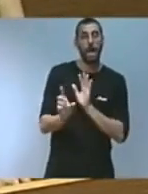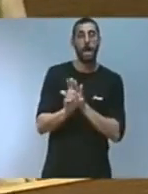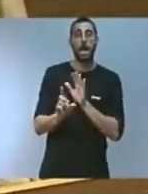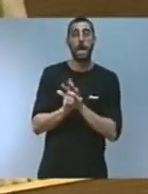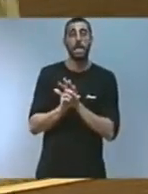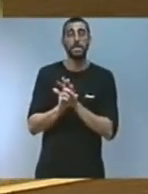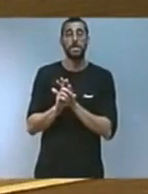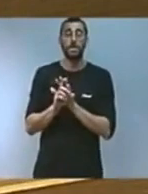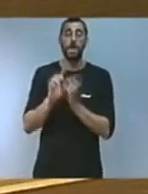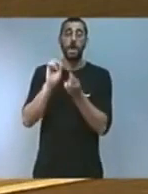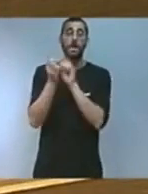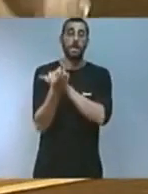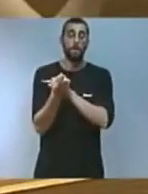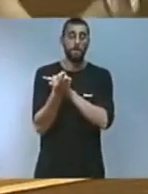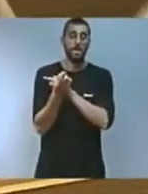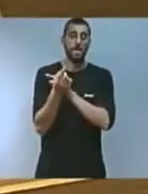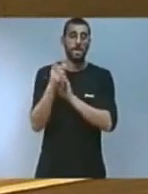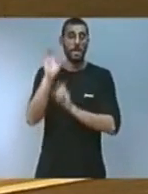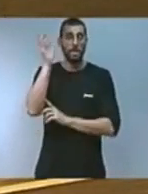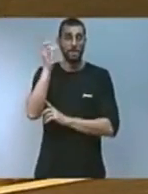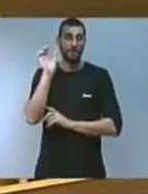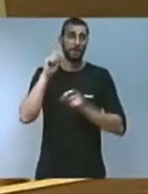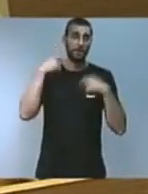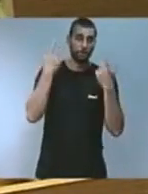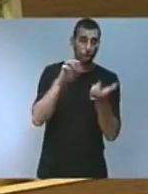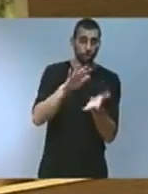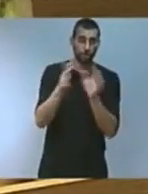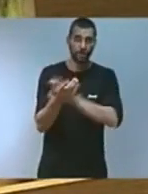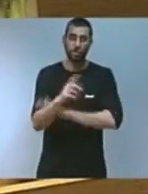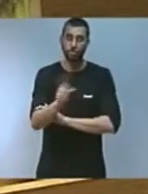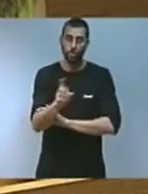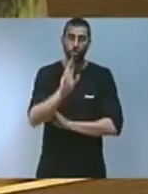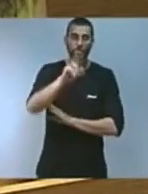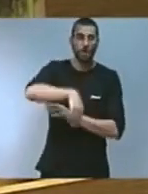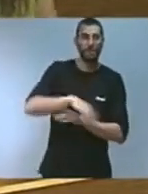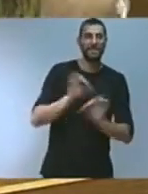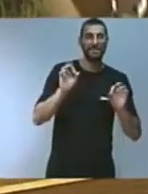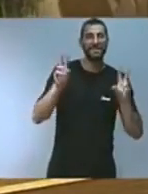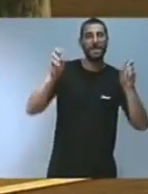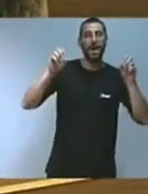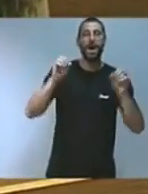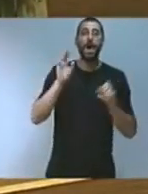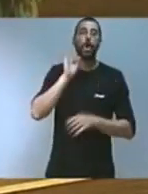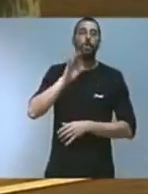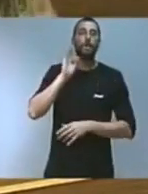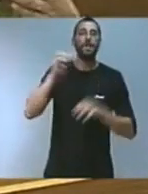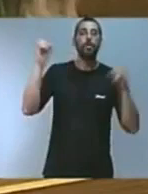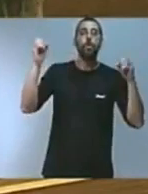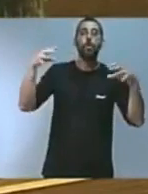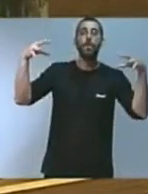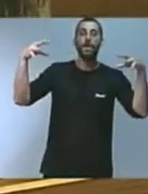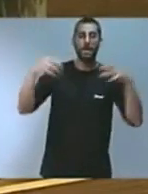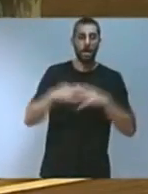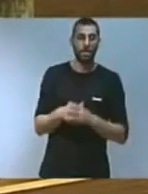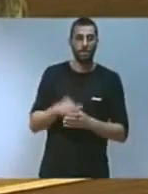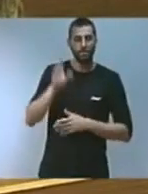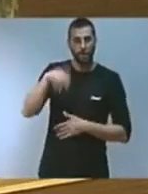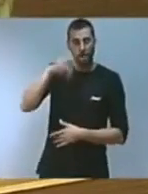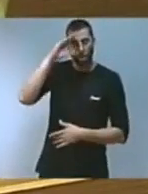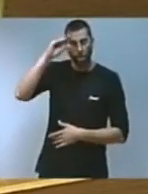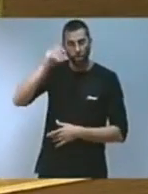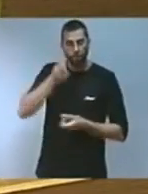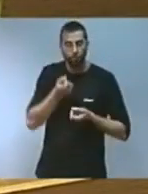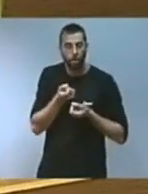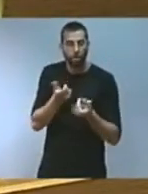climàtic i transició ecològica, impulsarem altres com la llei de contaminació lumínica, aportarem coneixement perquè donarem suport a la investigació en